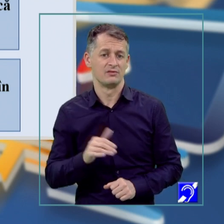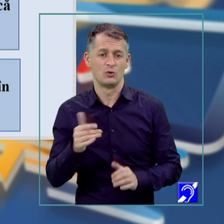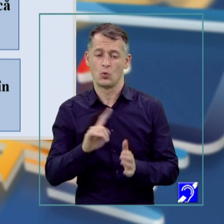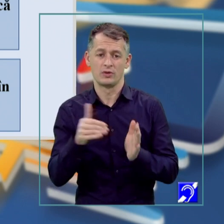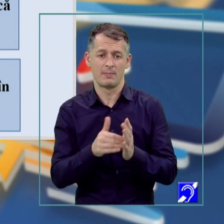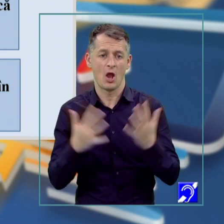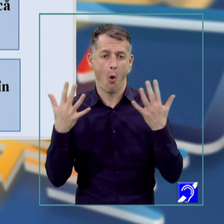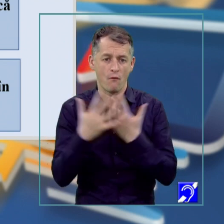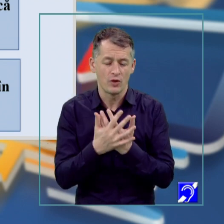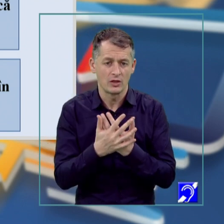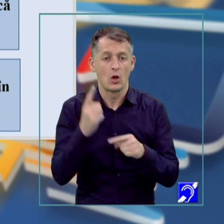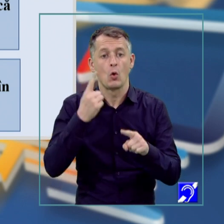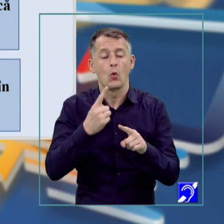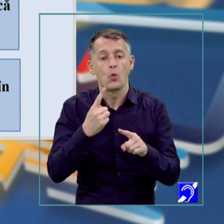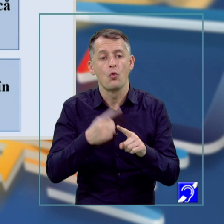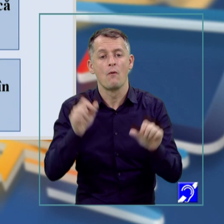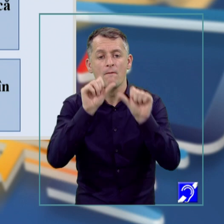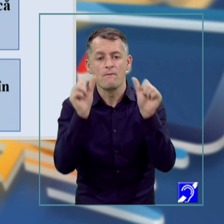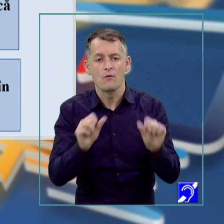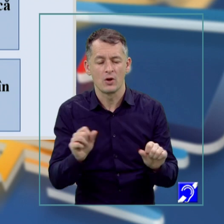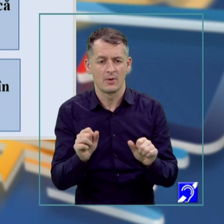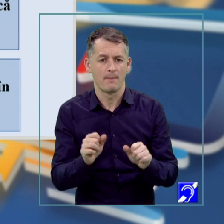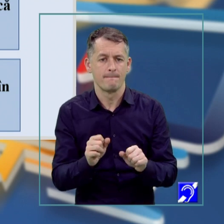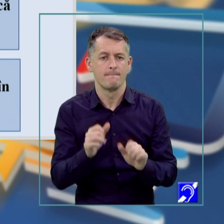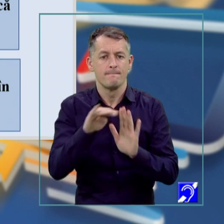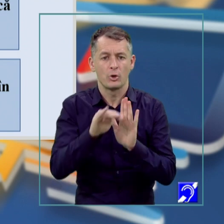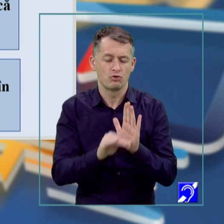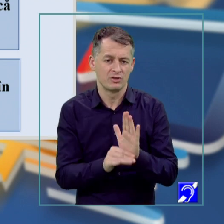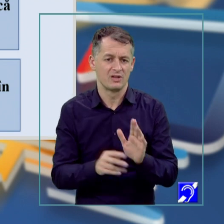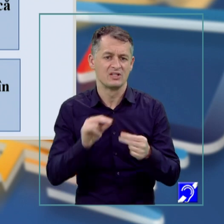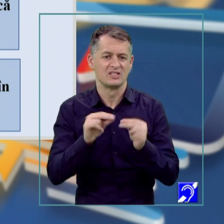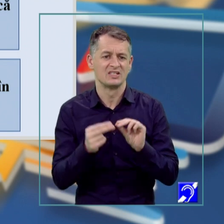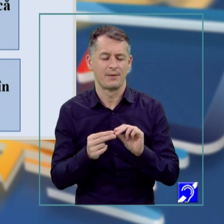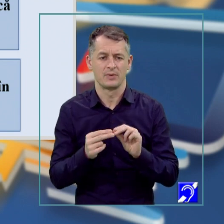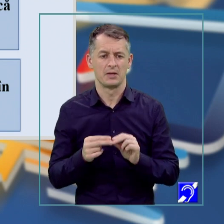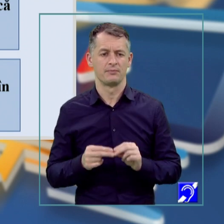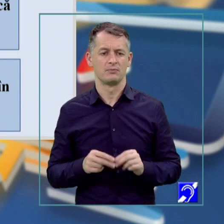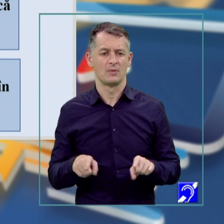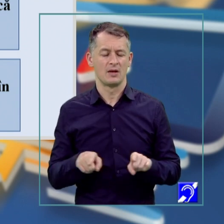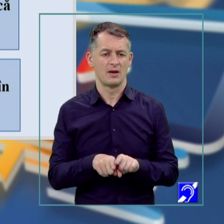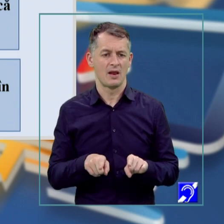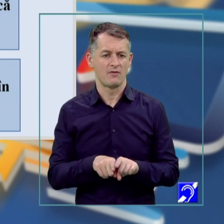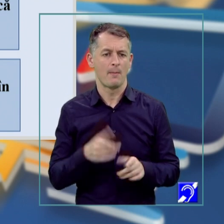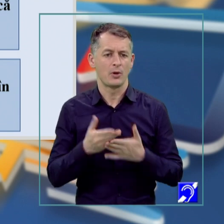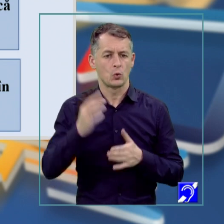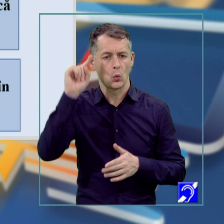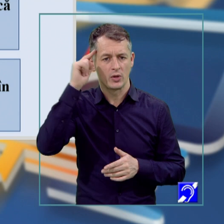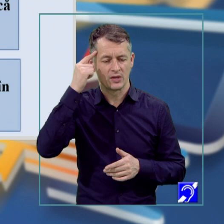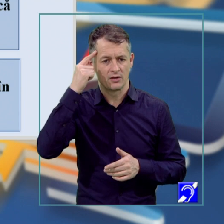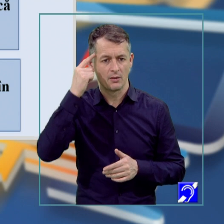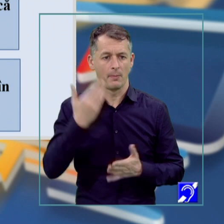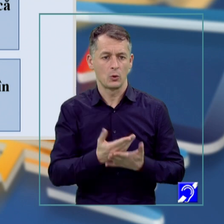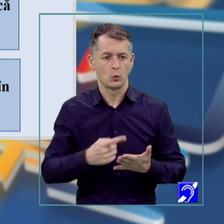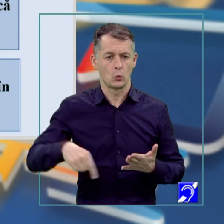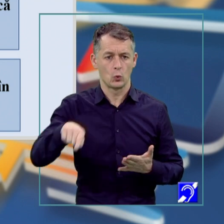procedee cu formele. Procedele reprezintă ceea ce reprezintă operațiile gândire pentru gândire, adică, în cazul